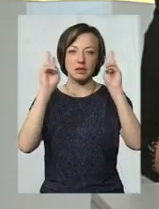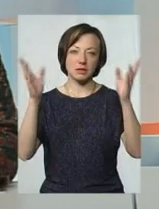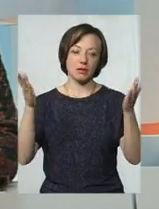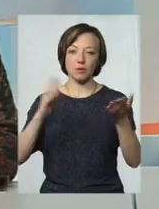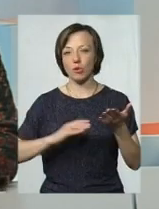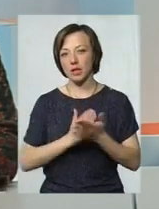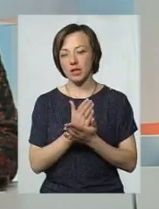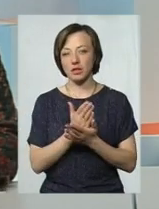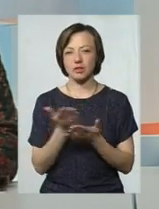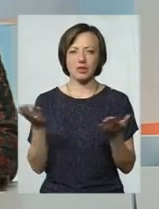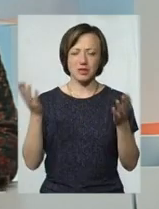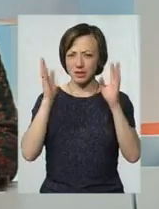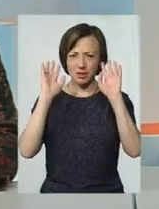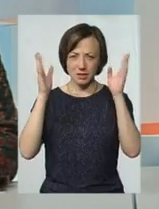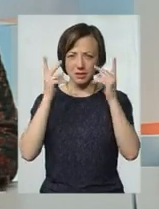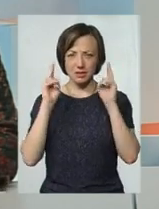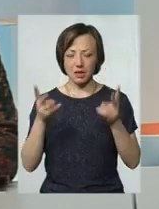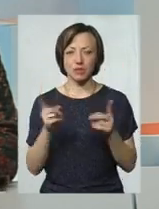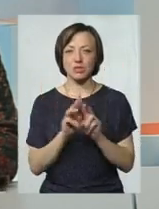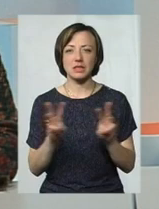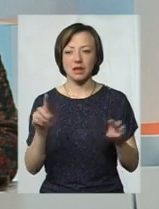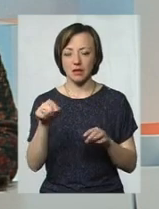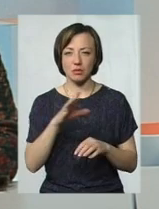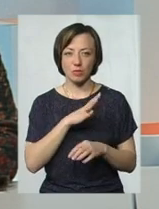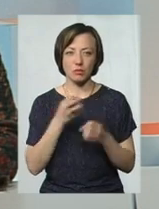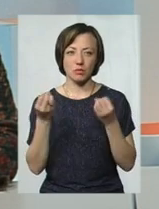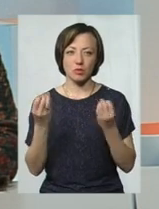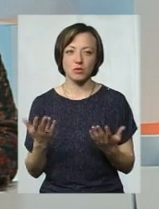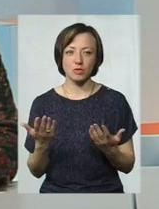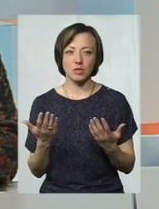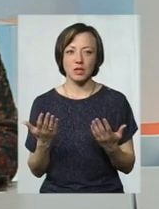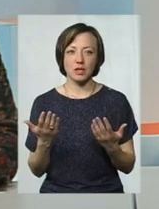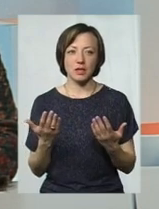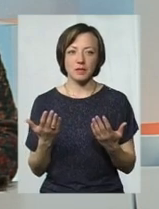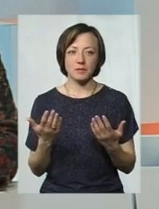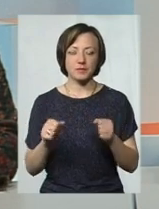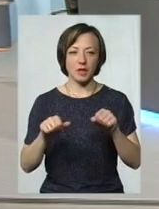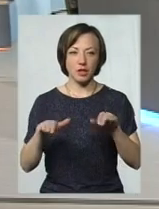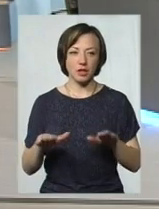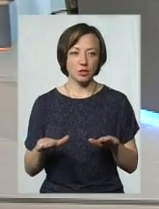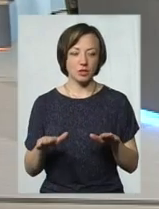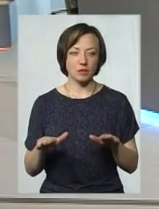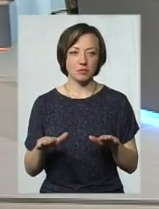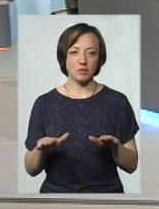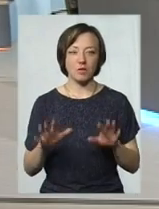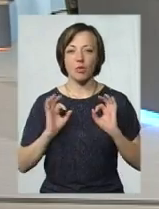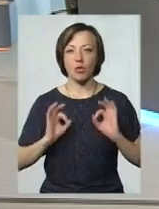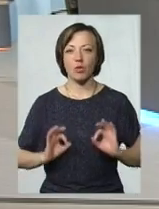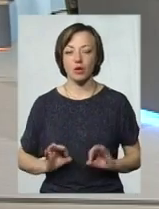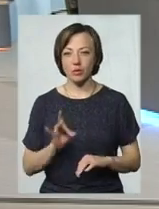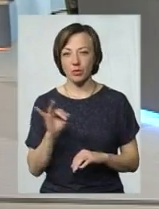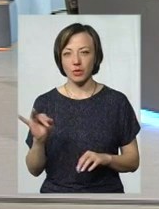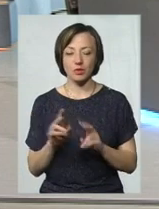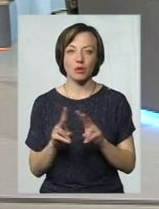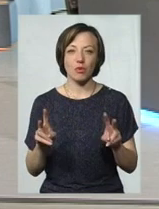політичної, сепарастиської, не знають, що на тому сайті було, просто якимось рішенням, наприклад, прокуратури вже, чи